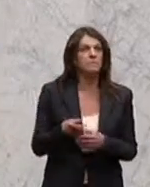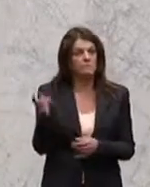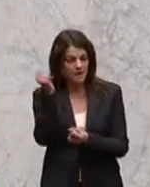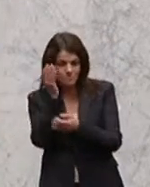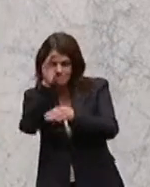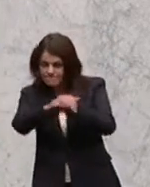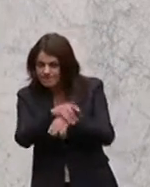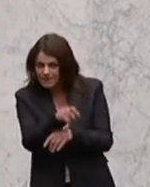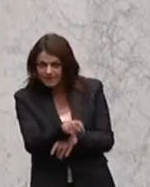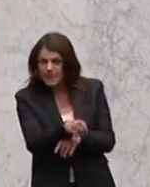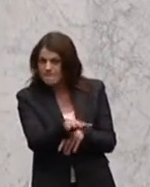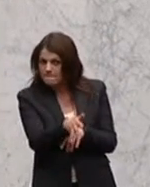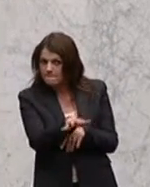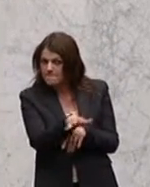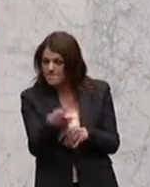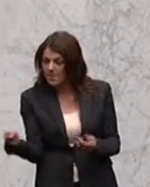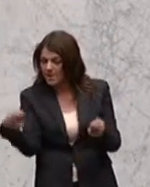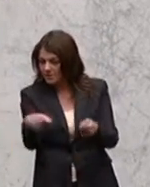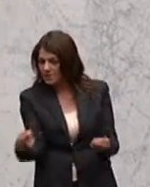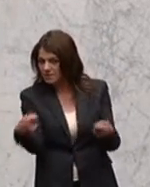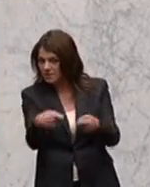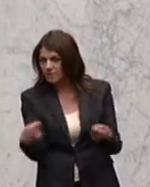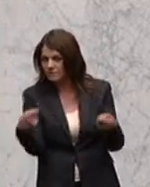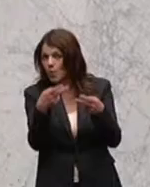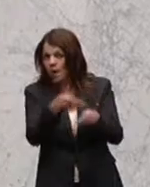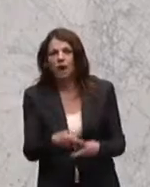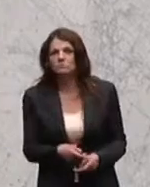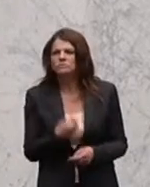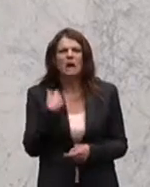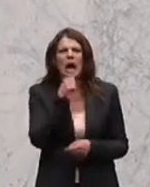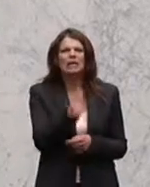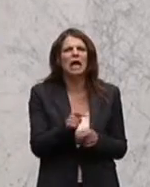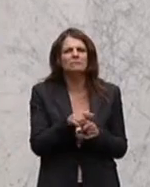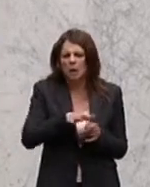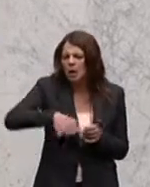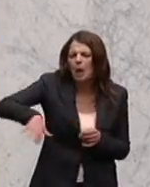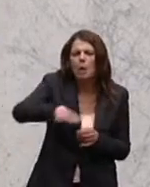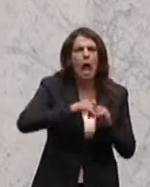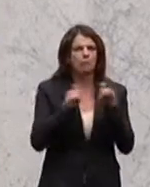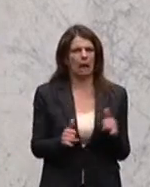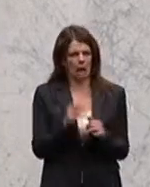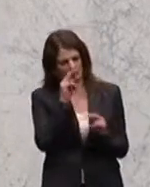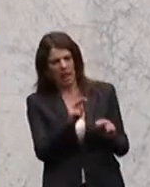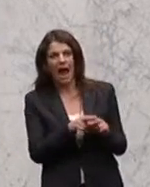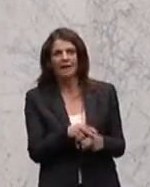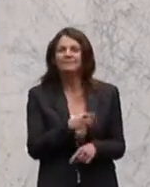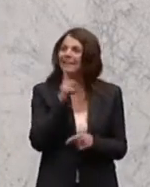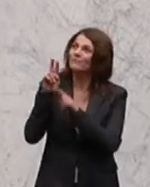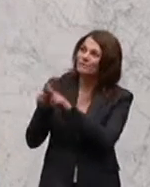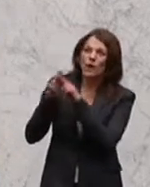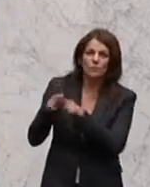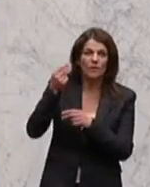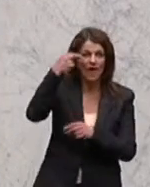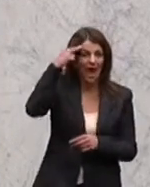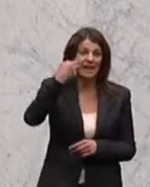erkennen können, wo sie da rein investieren. Das war ja keine brave Regionalbank. Und die Haftungsversprechen des Herrn Haider